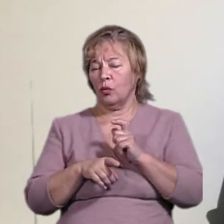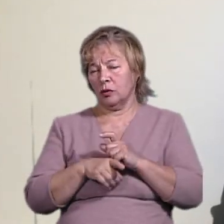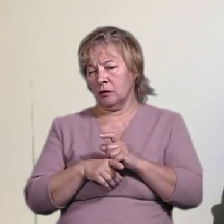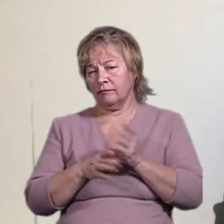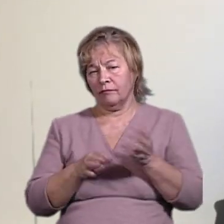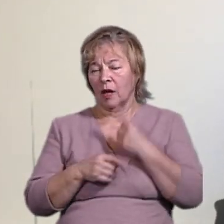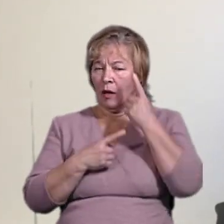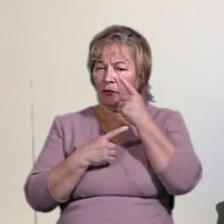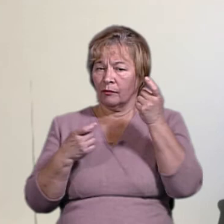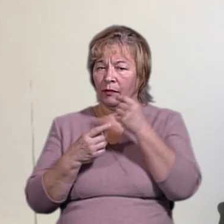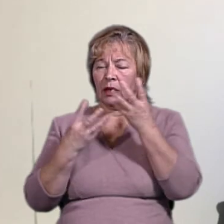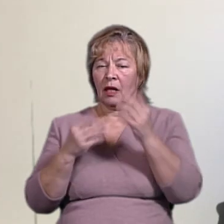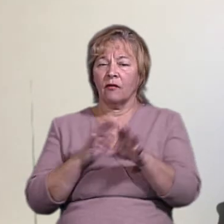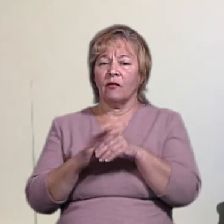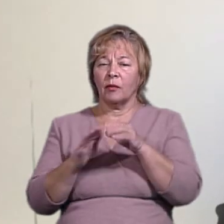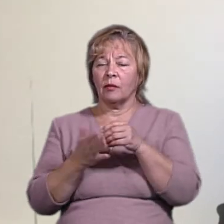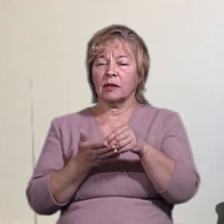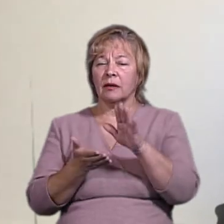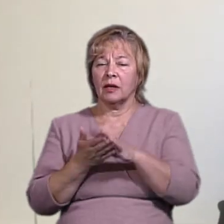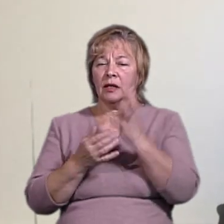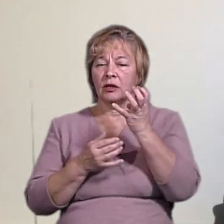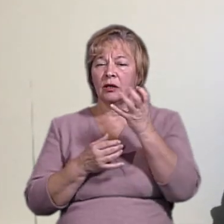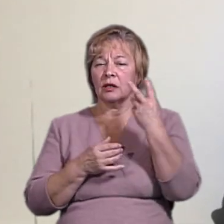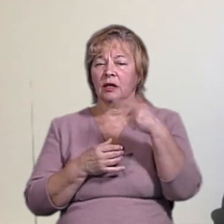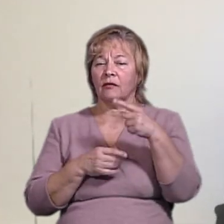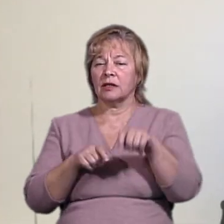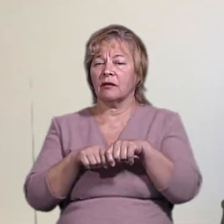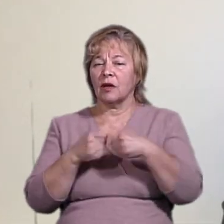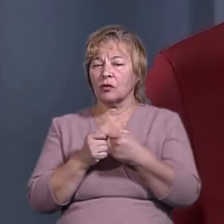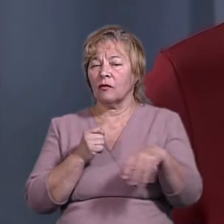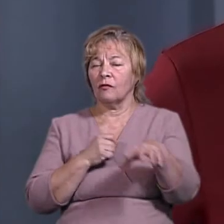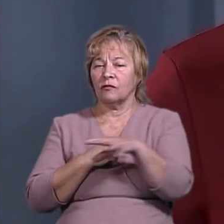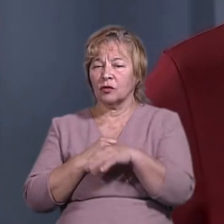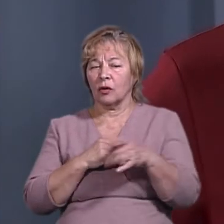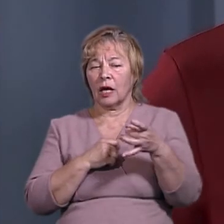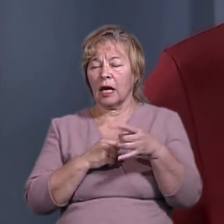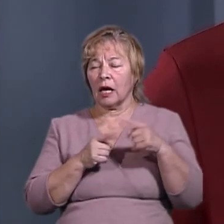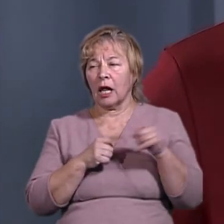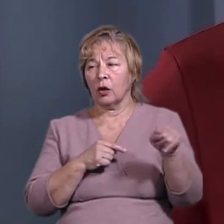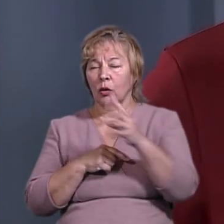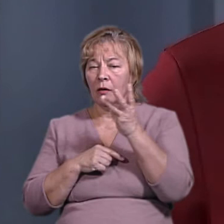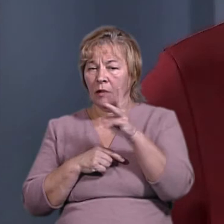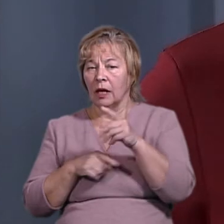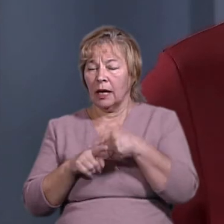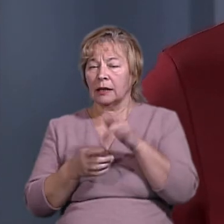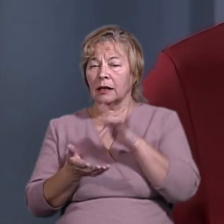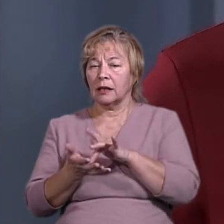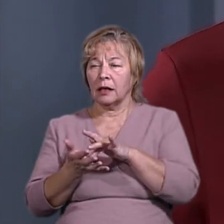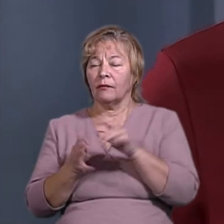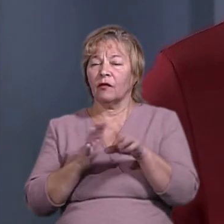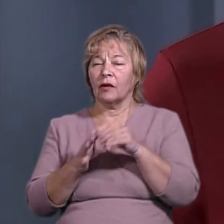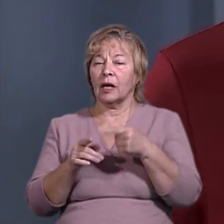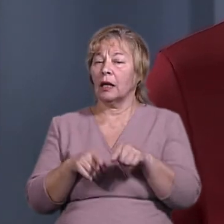Ми оприлюднювали, що в день виборів ми зафіксували 420 порушень в цілому в трьох цих регіонах. Для нас це три виборчі